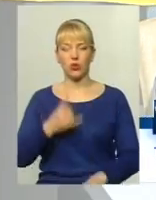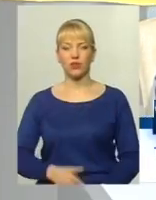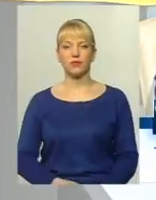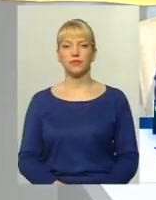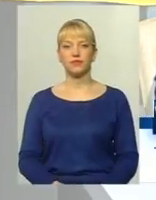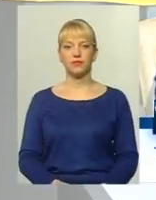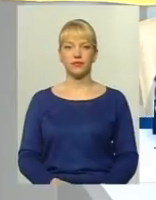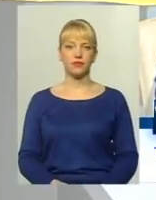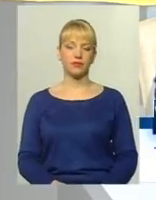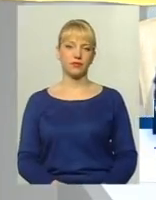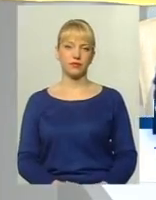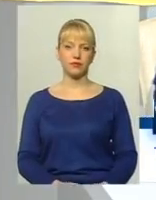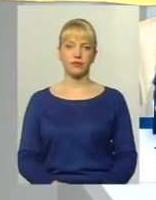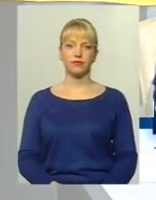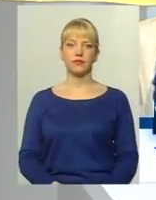Слухаємо запитання